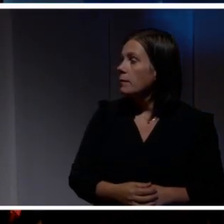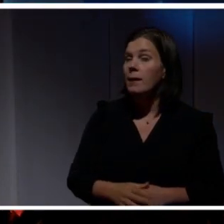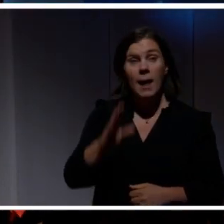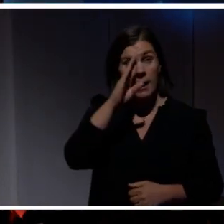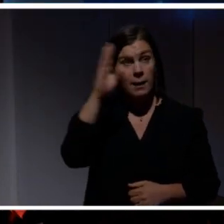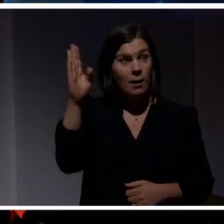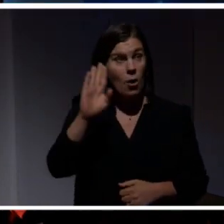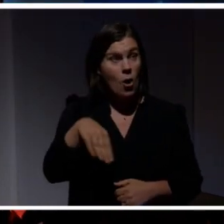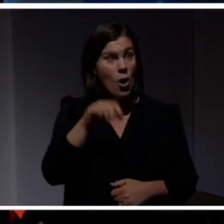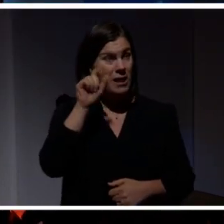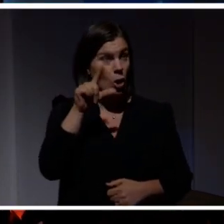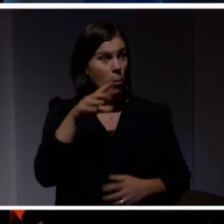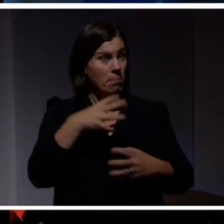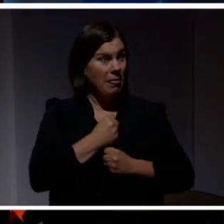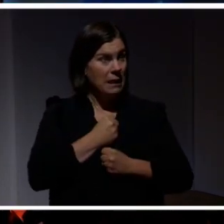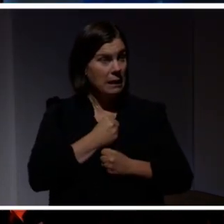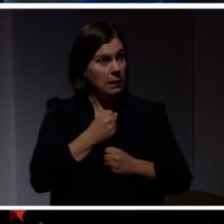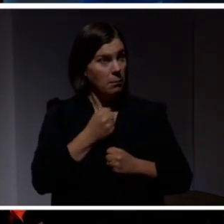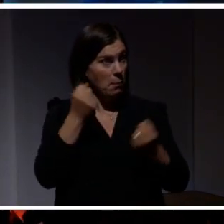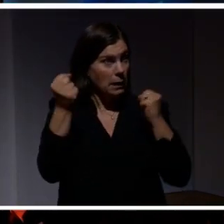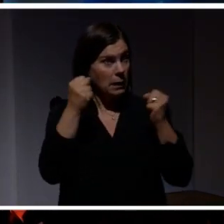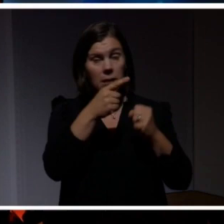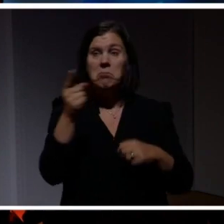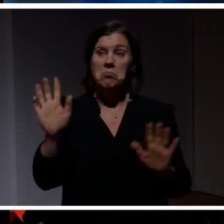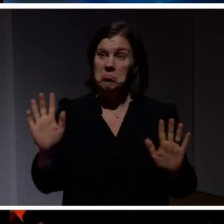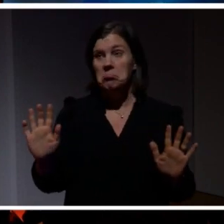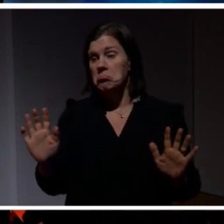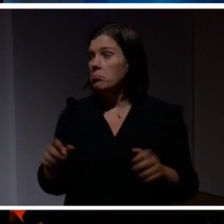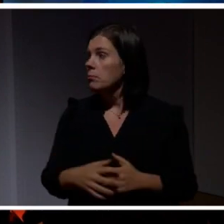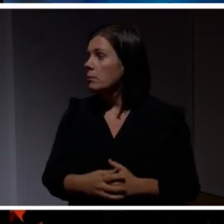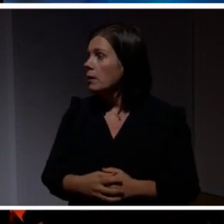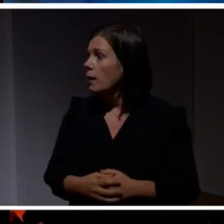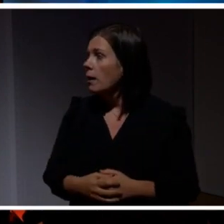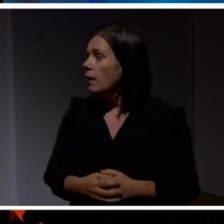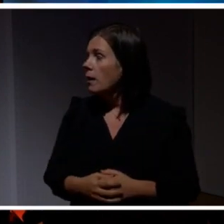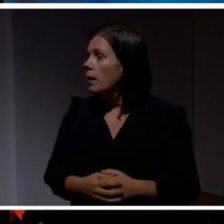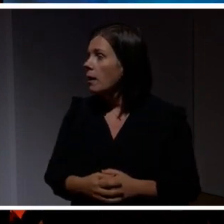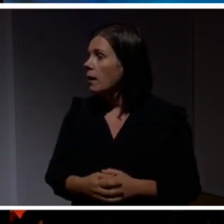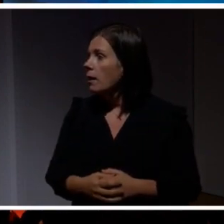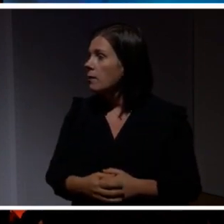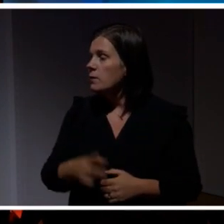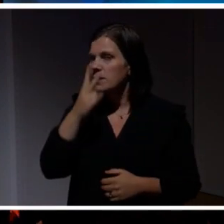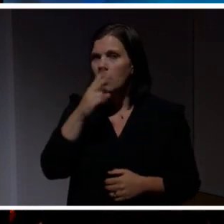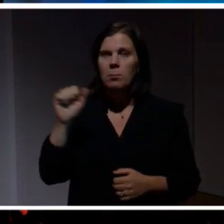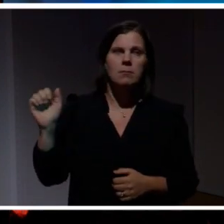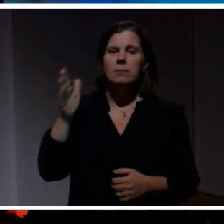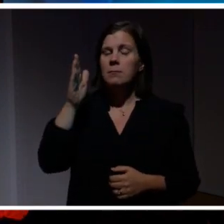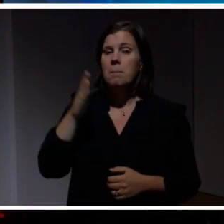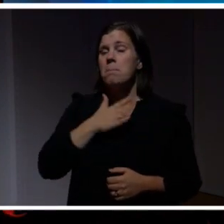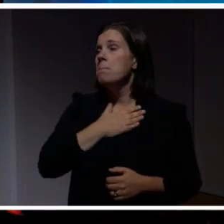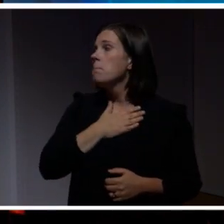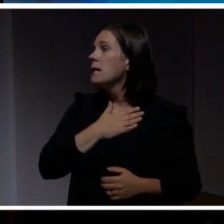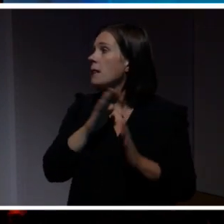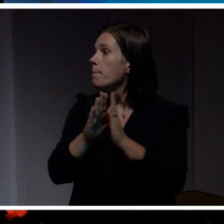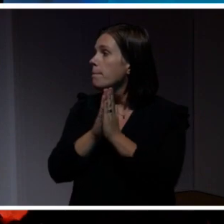Hej hörni, det någon som har digital panik? Nej, vad skönt. Nu ska vi se här om jag får det fram i en lilla slide. Min